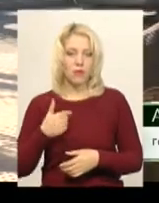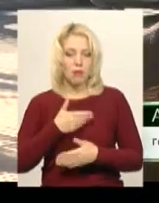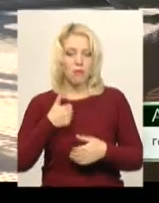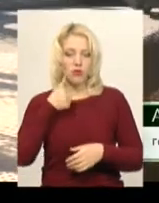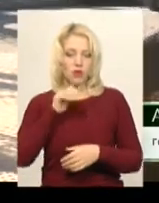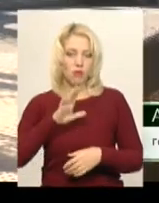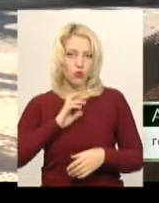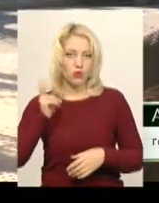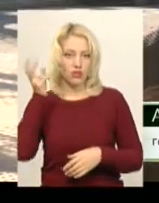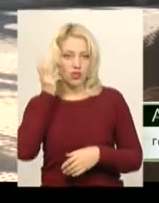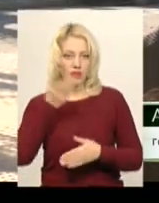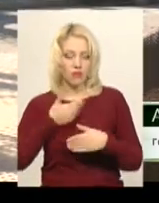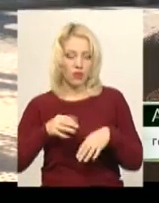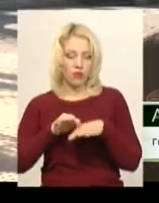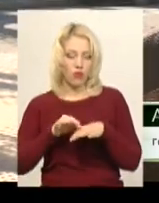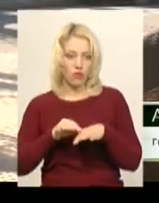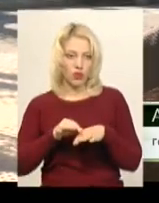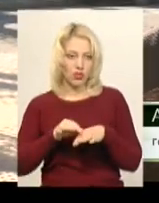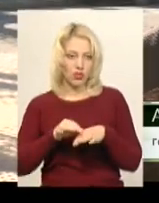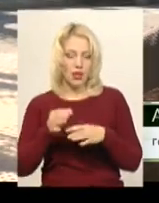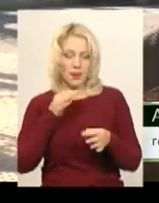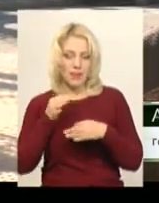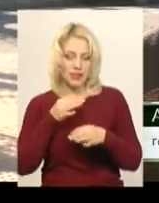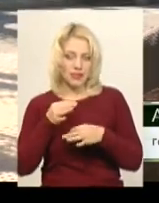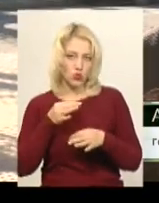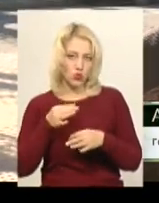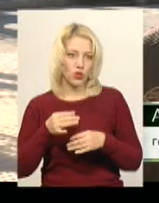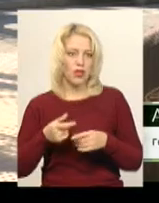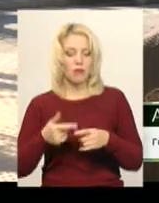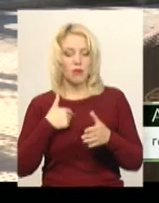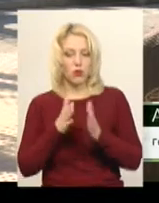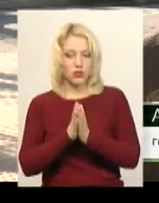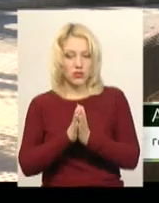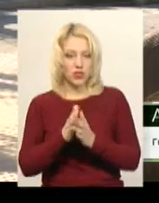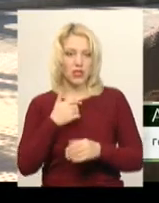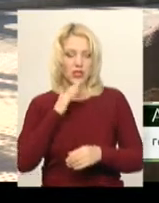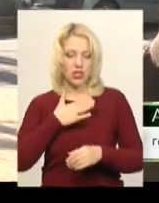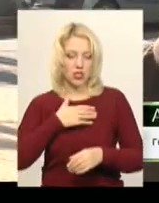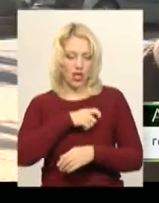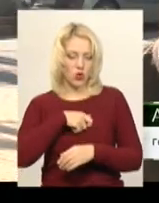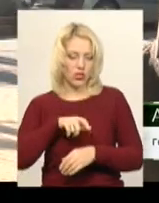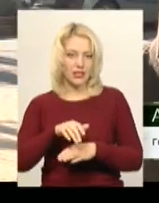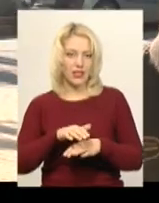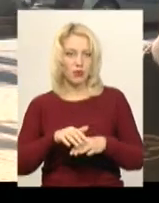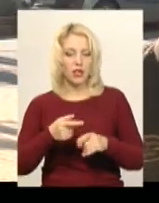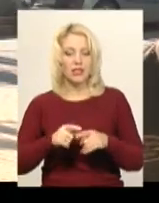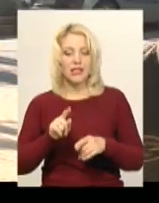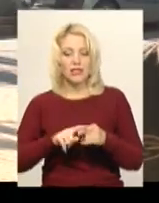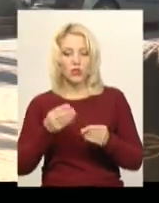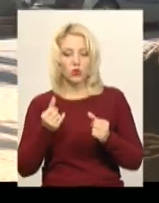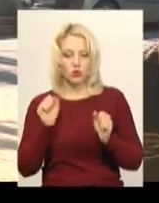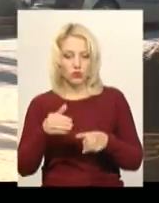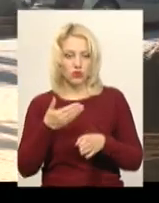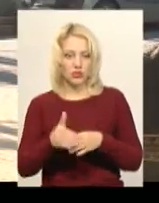Києві, ми просили наших народних депутатів, ці кошти в нас можуть бути